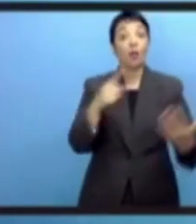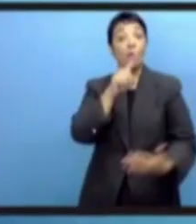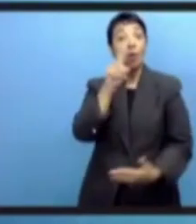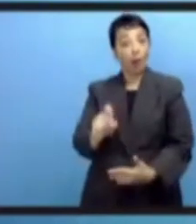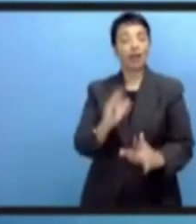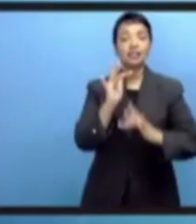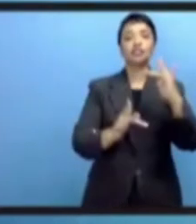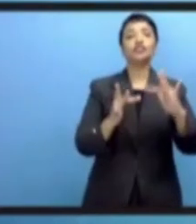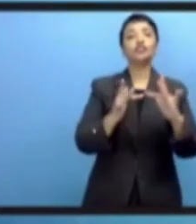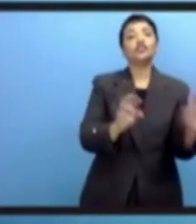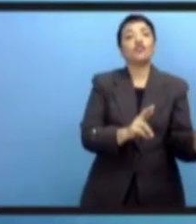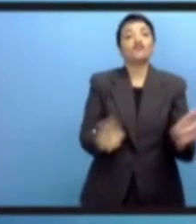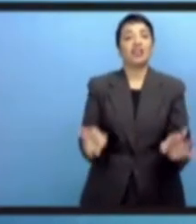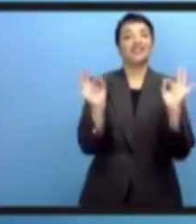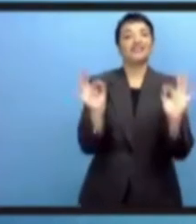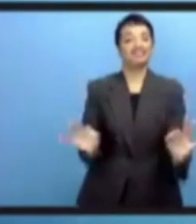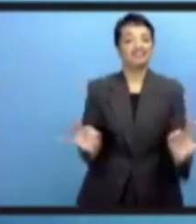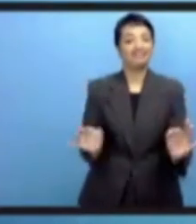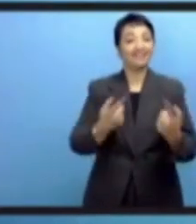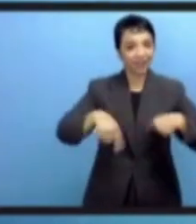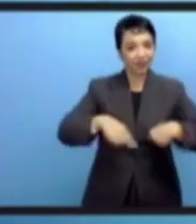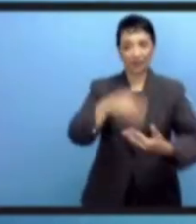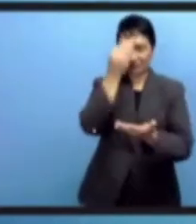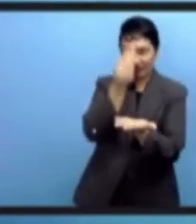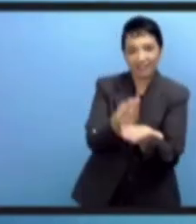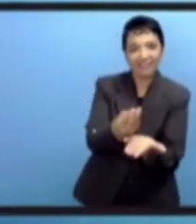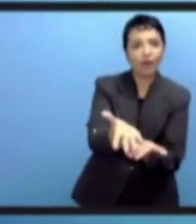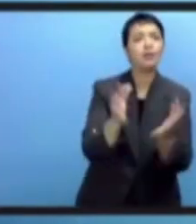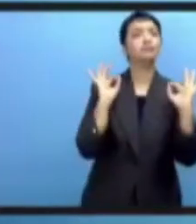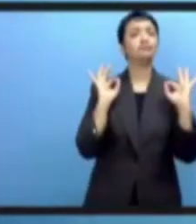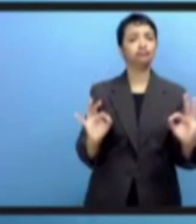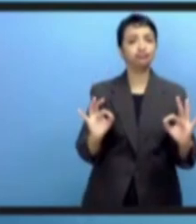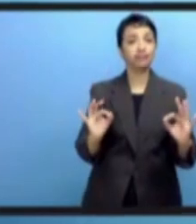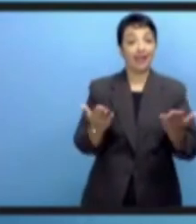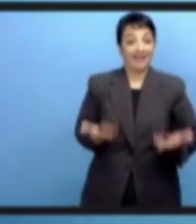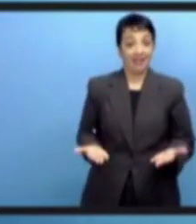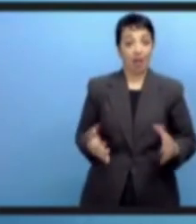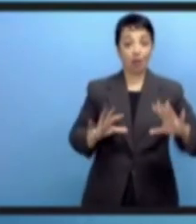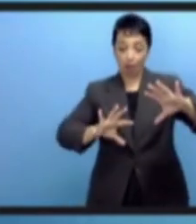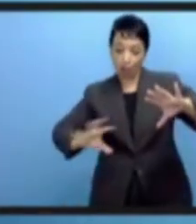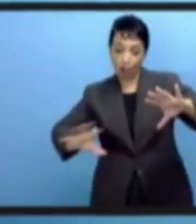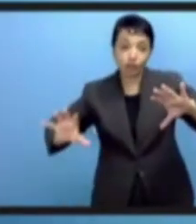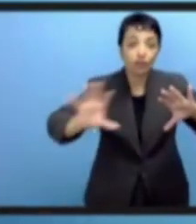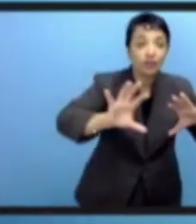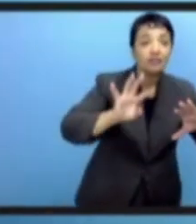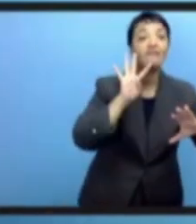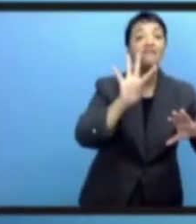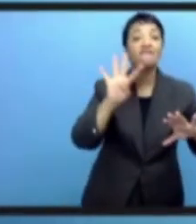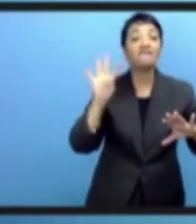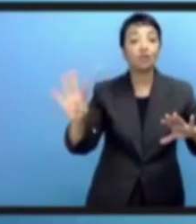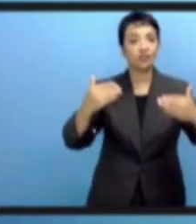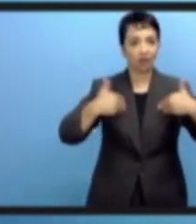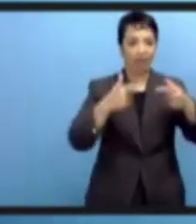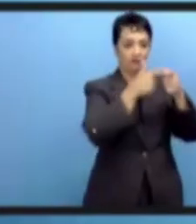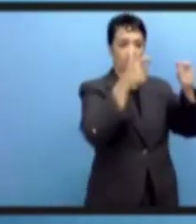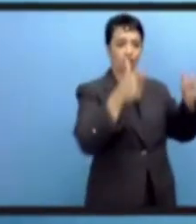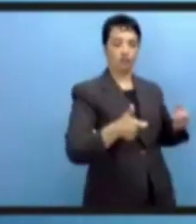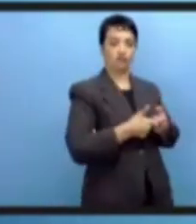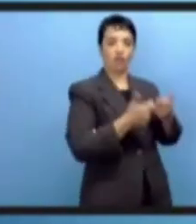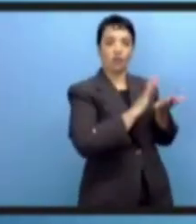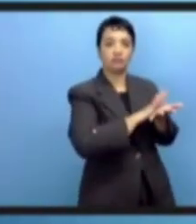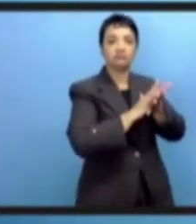подготовили, и они связаны с проведением национальных оценок